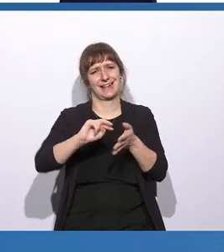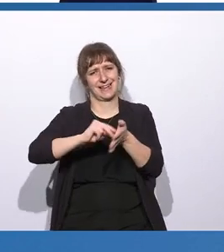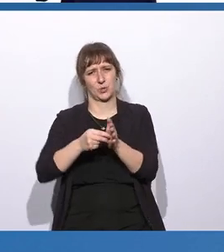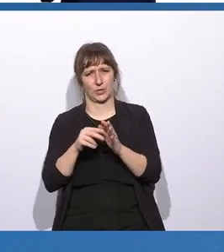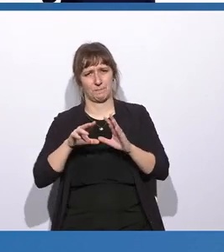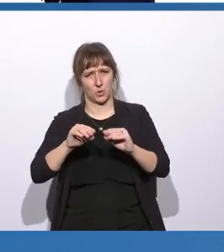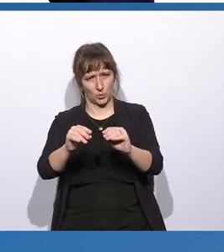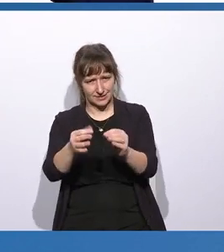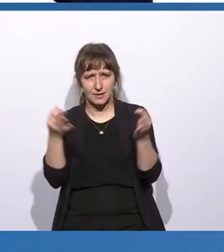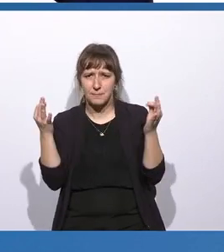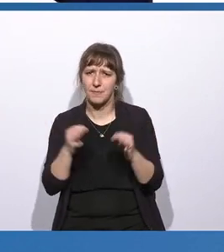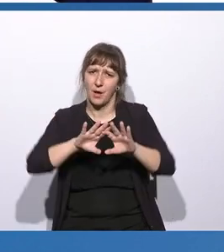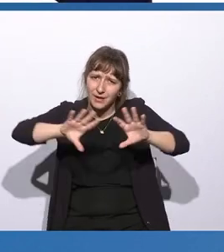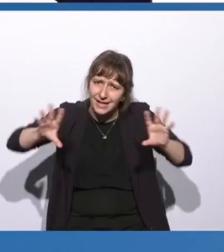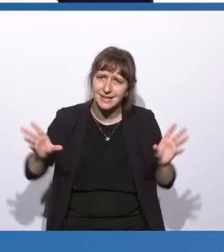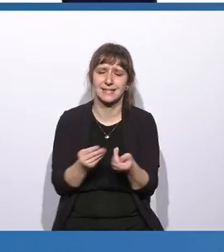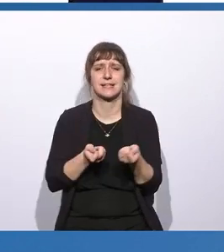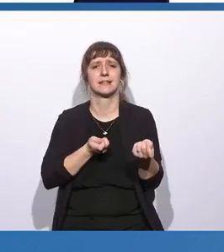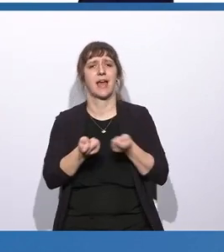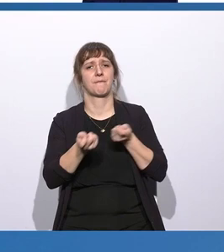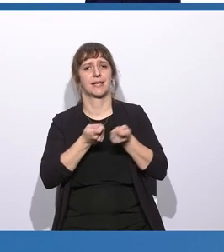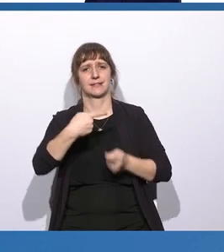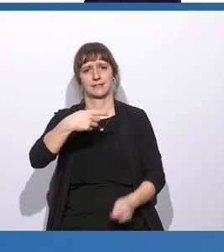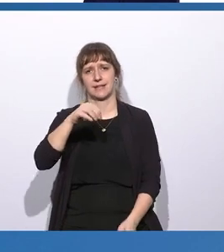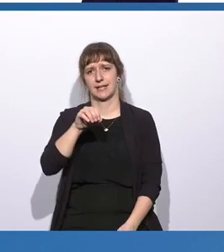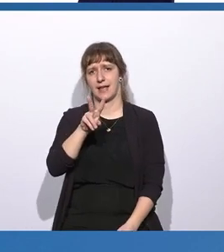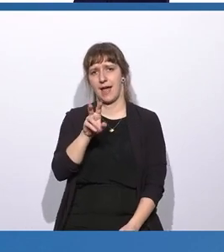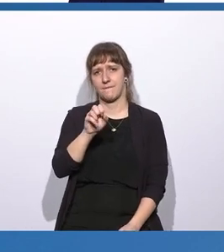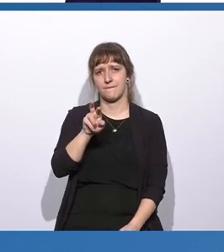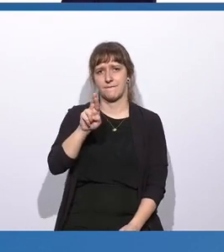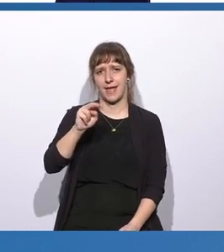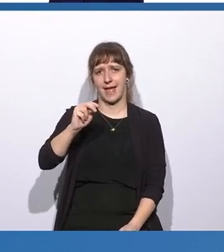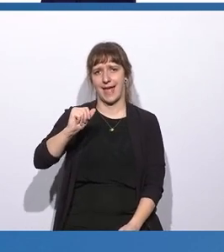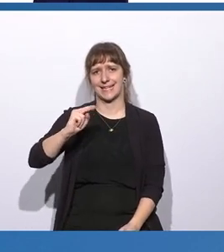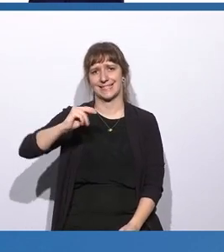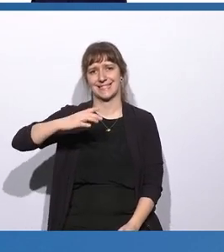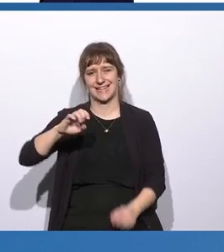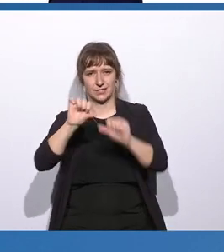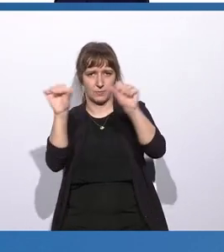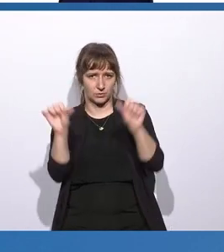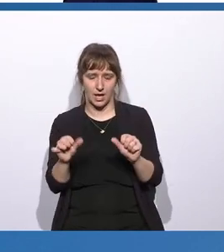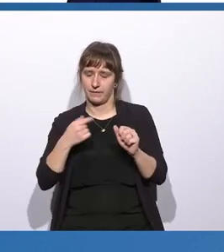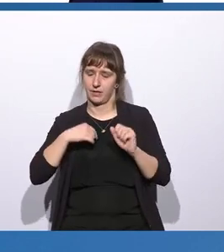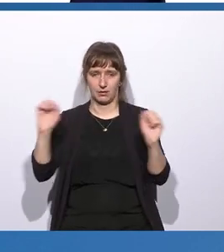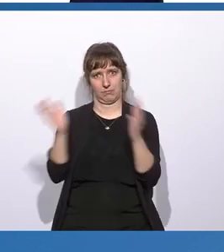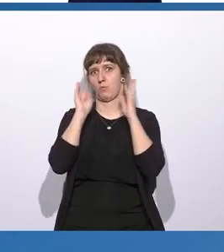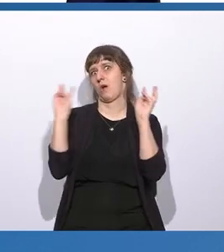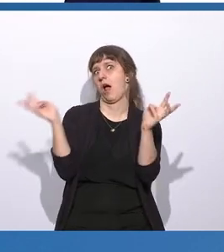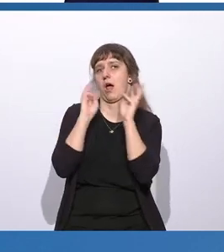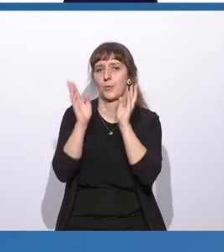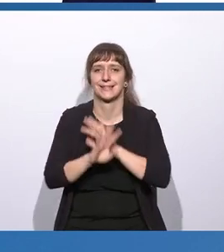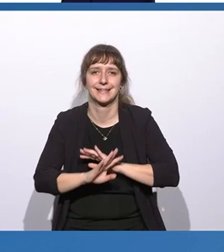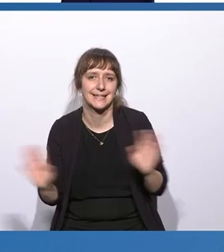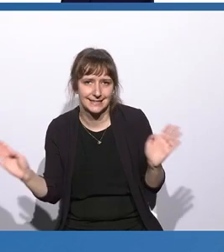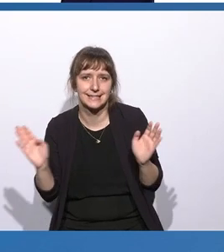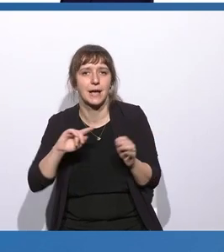ein ganzheitliches Governance-Modell brauchen. Das ist erst mal nicht spektakulär. Was wir aber sehen im Telekommunikationsmarkt und beim Betreiben